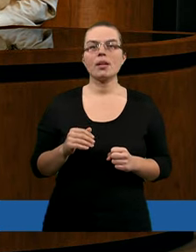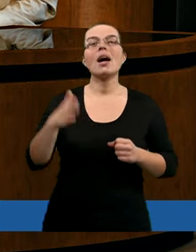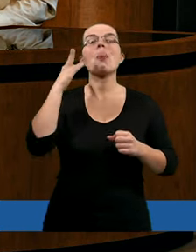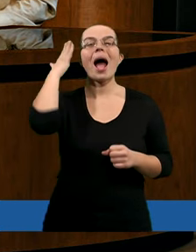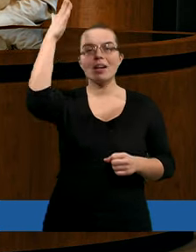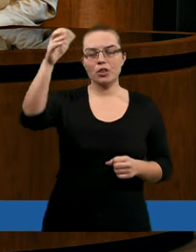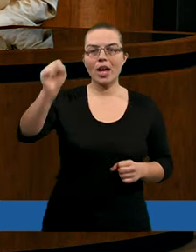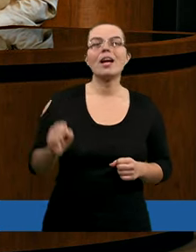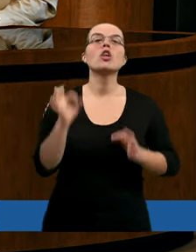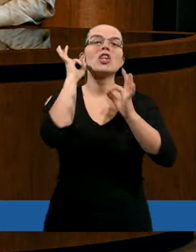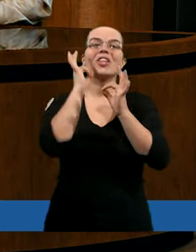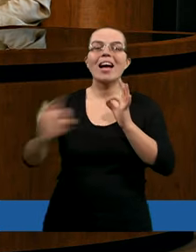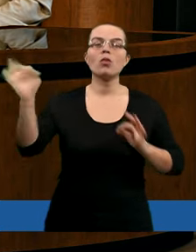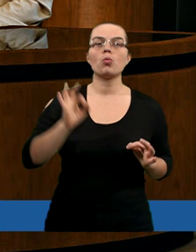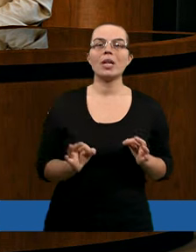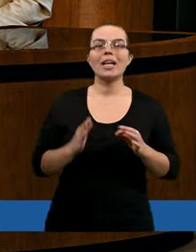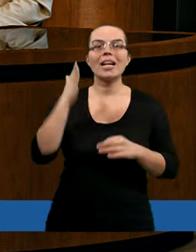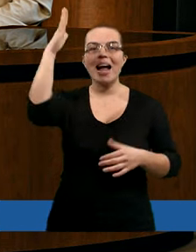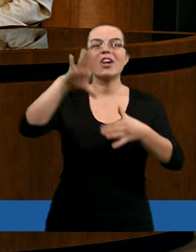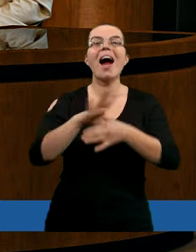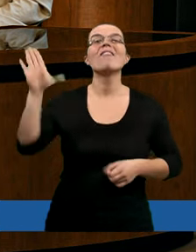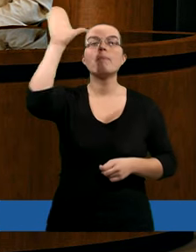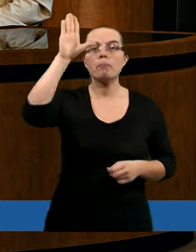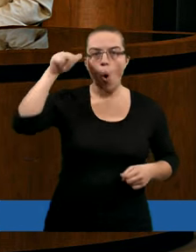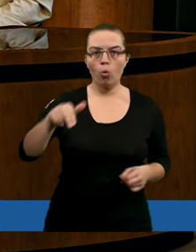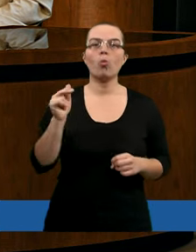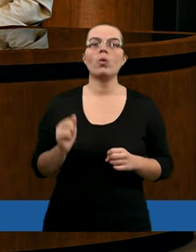Nadzieja, a szczególnie nadzieja w Bogu.